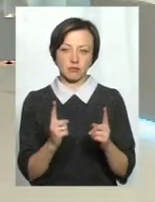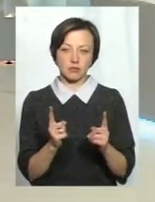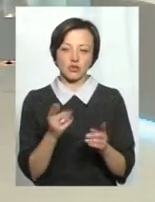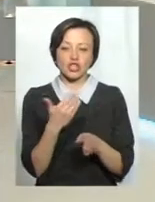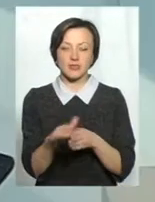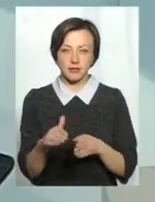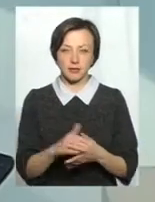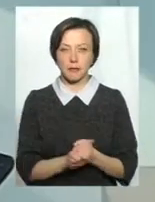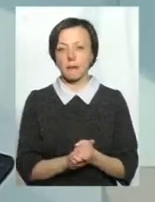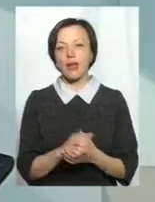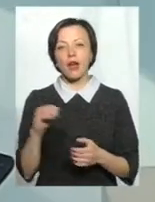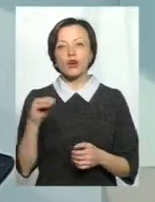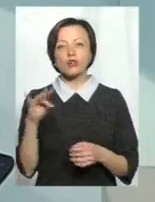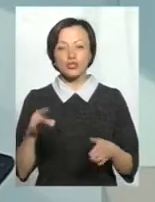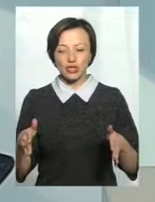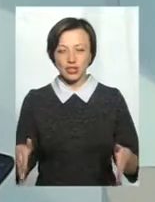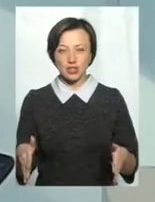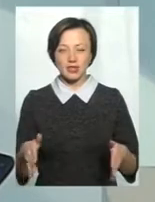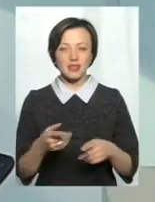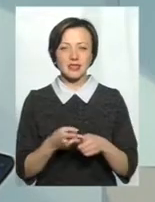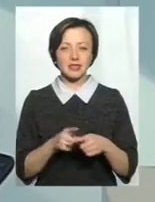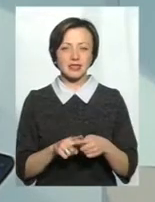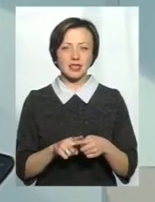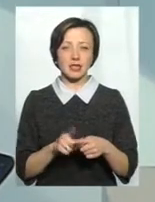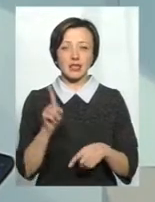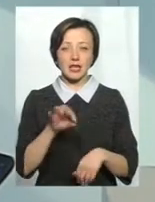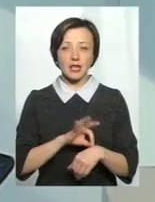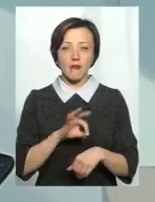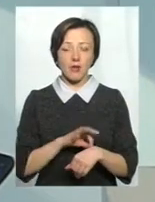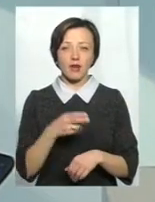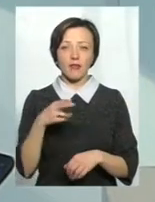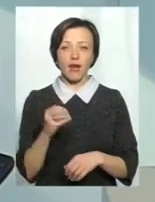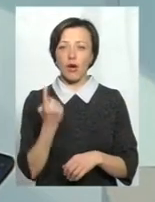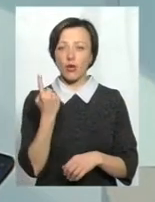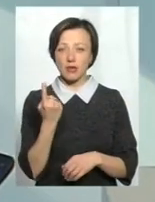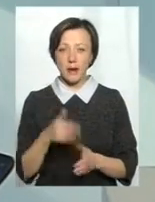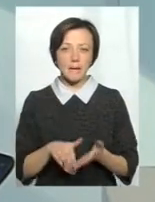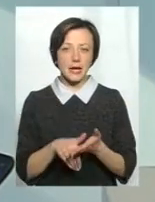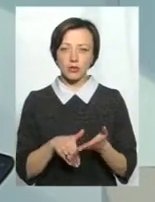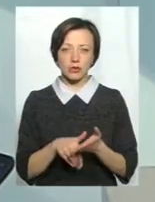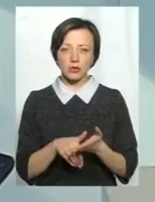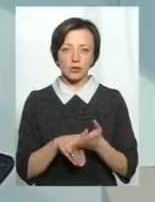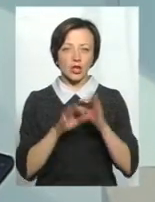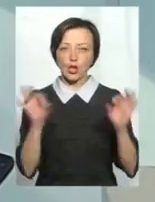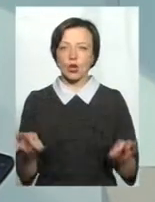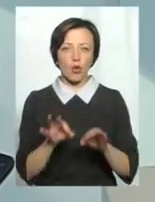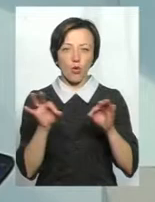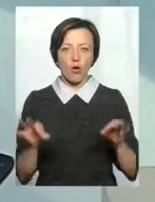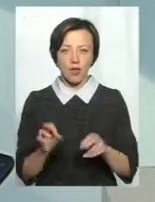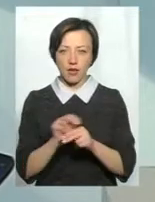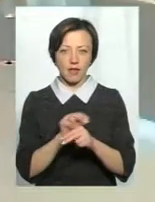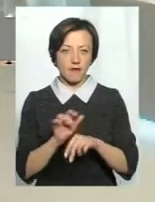Ожиріння – це якраз те захворювання, де однією методикою ніколи не вилікуєш.